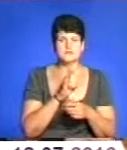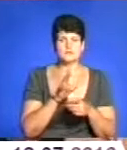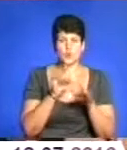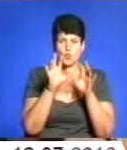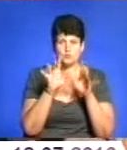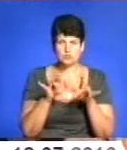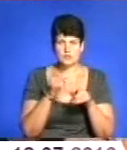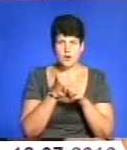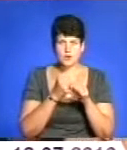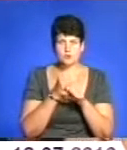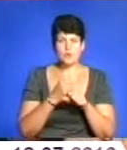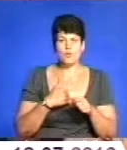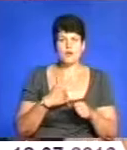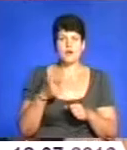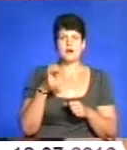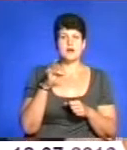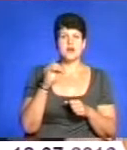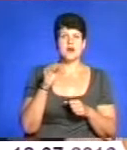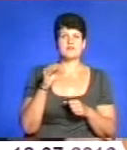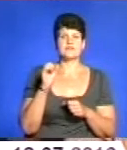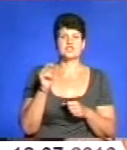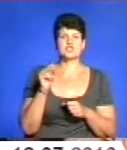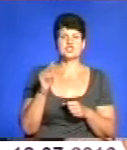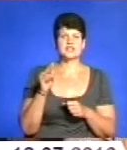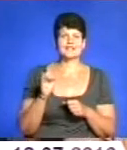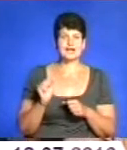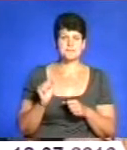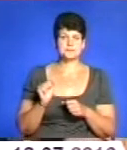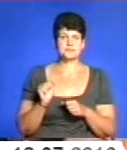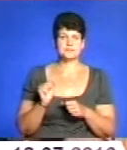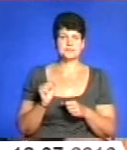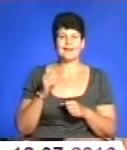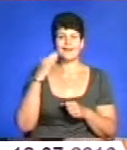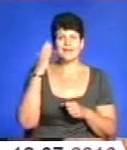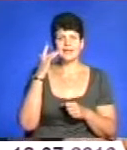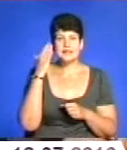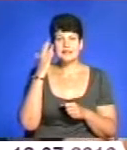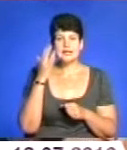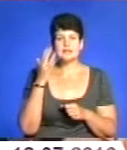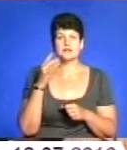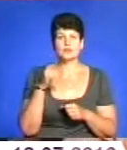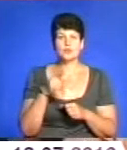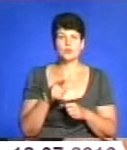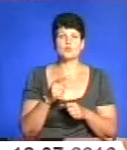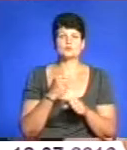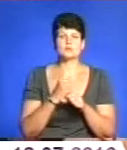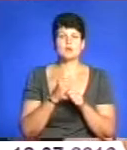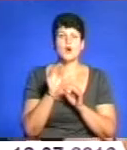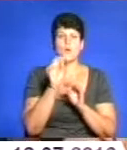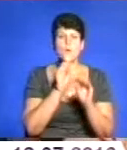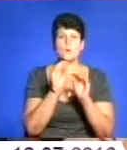розробка, вся моя графічна ідея і ідея твору даної композиції.